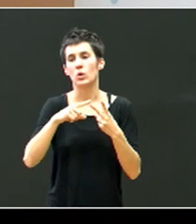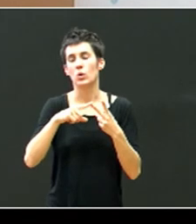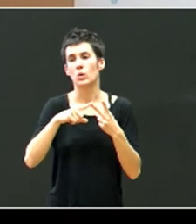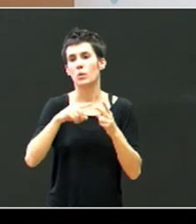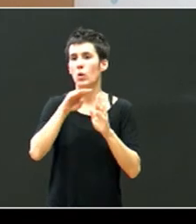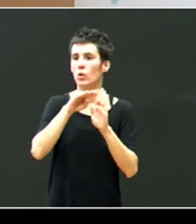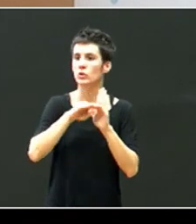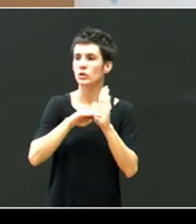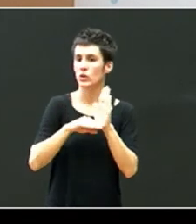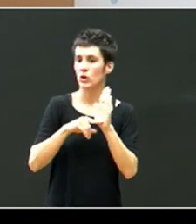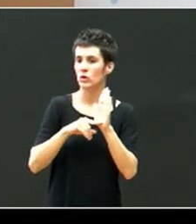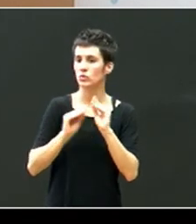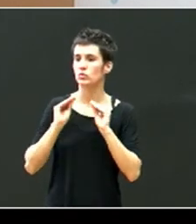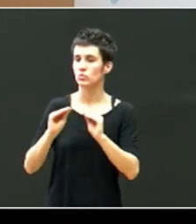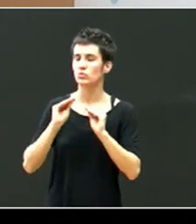Begibiztan dago,